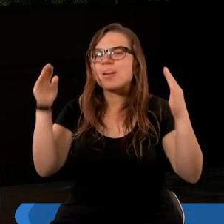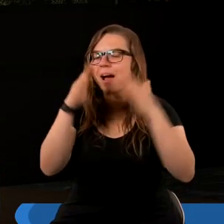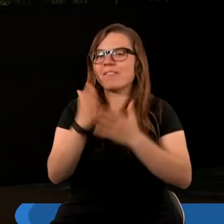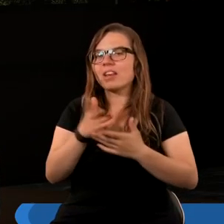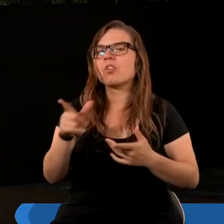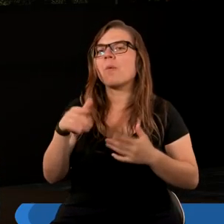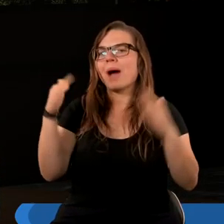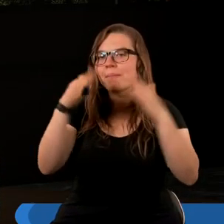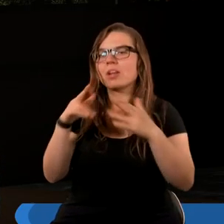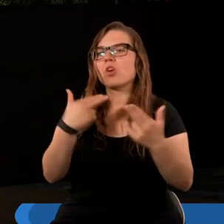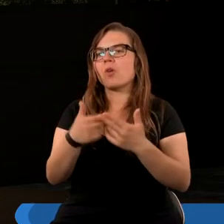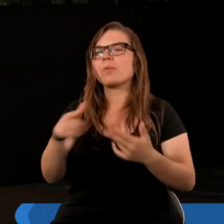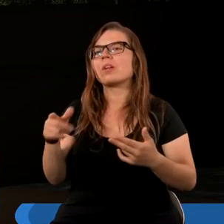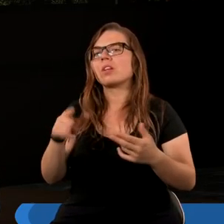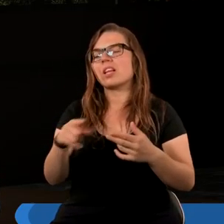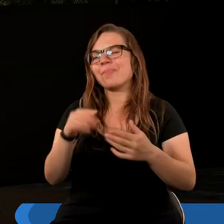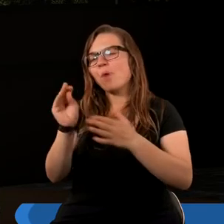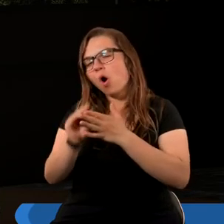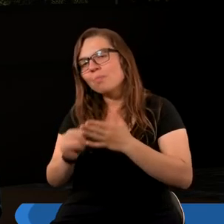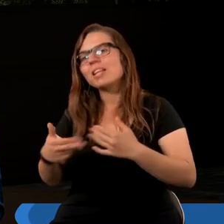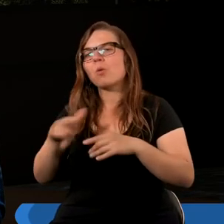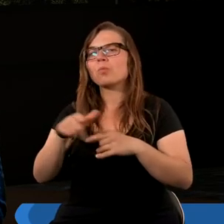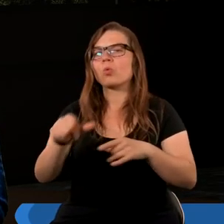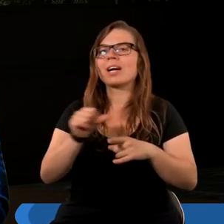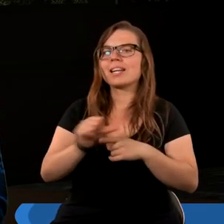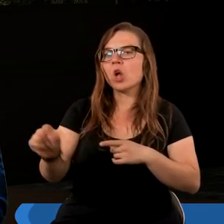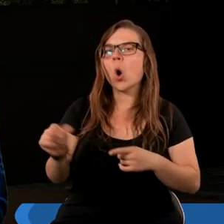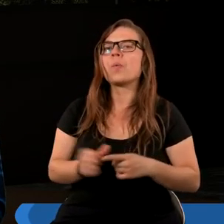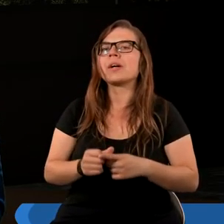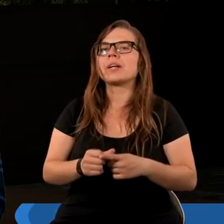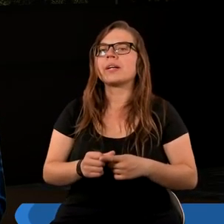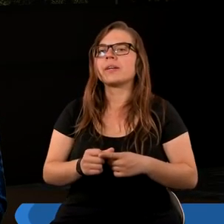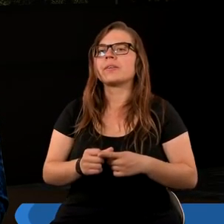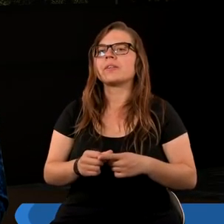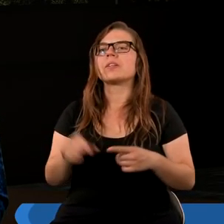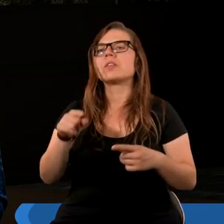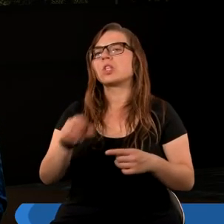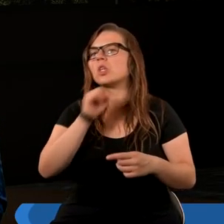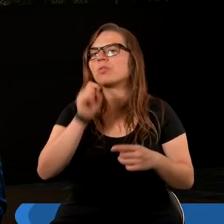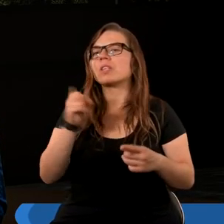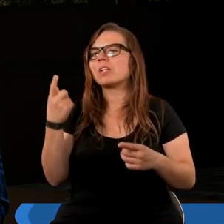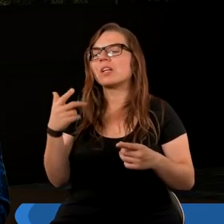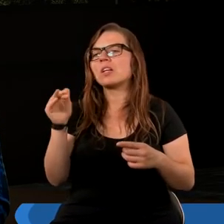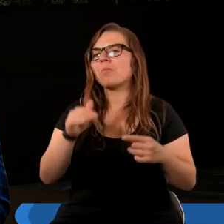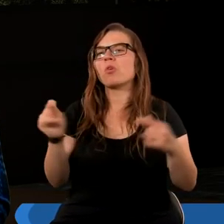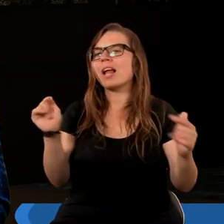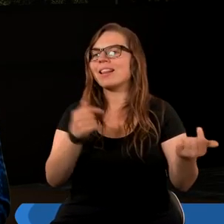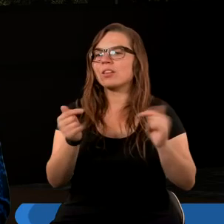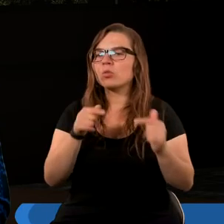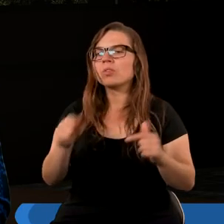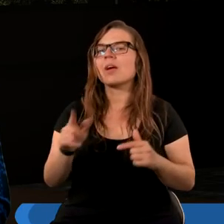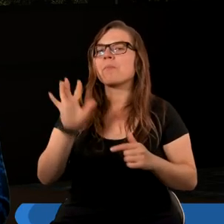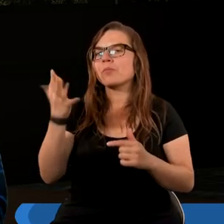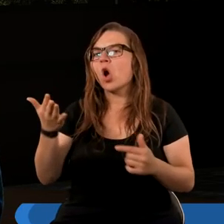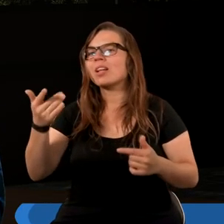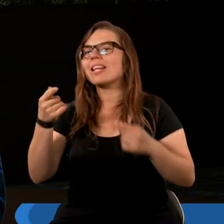papiestwo odpowiada tym wszystkim opisom, które tutaj są. No i coś, z czym w ogóle nie da się dyskutować, no to jest piąty